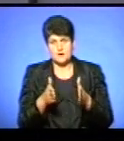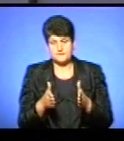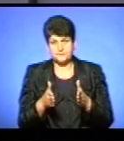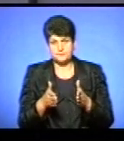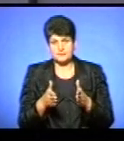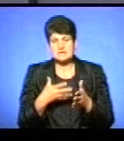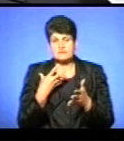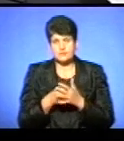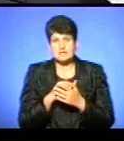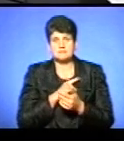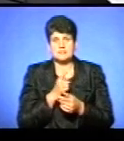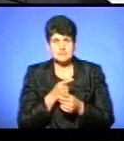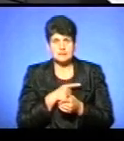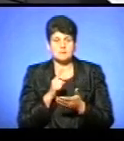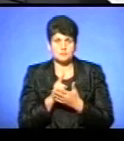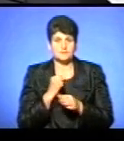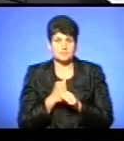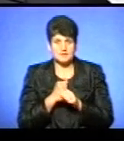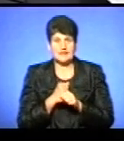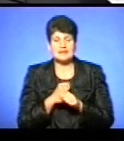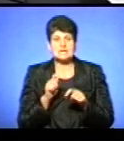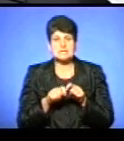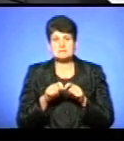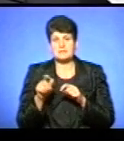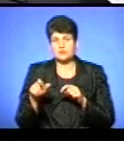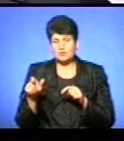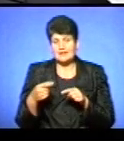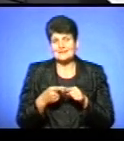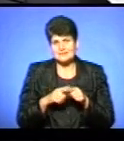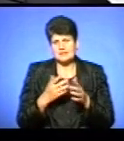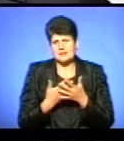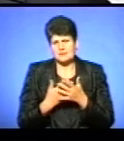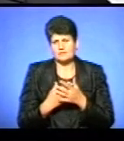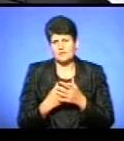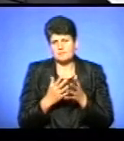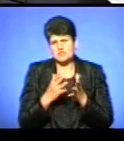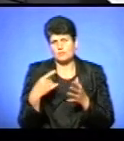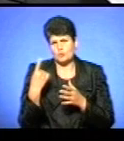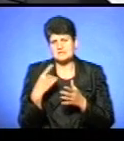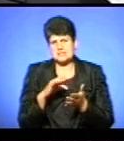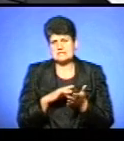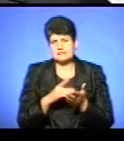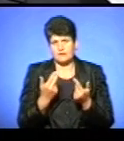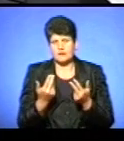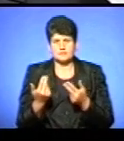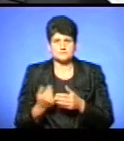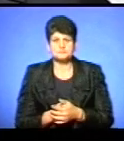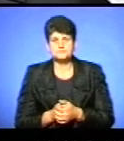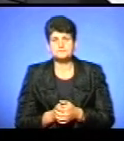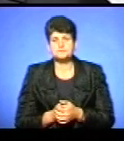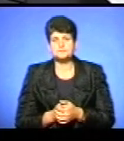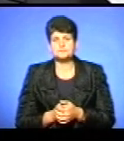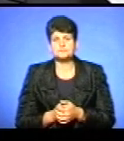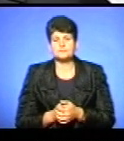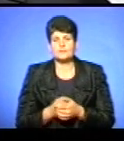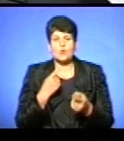можливо, власними селами можуть впоратися. Тобто, інспектори, це, напевно, більше про обласні центри зараз йде? Я думаю, що так. Так, говорили ми